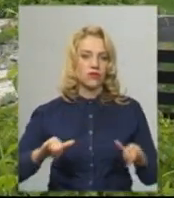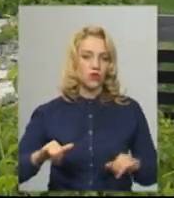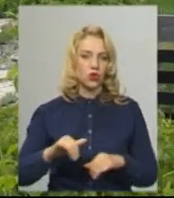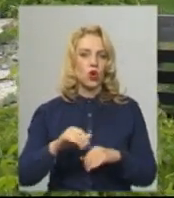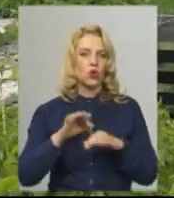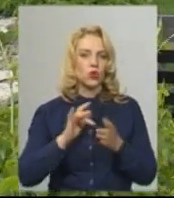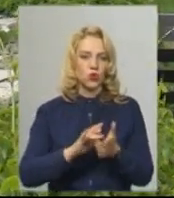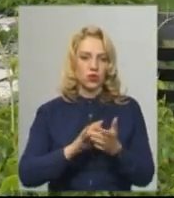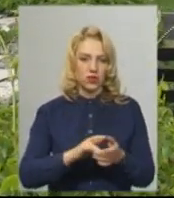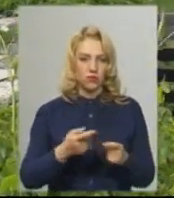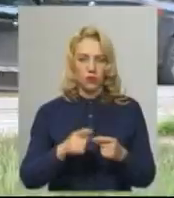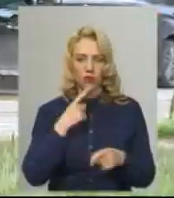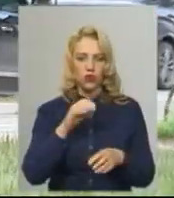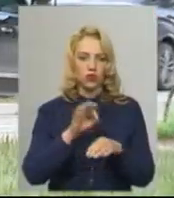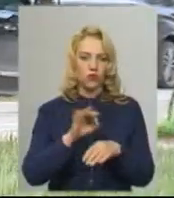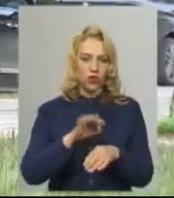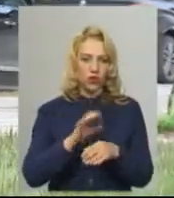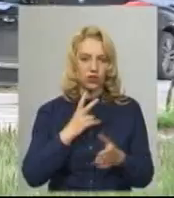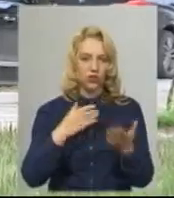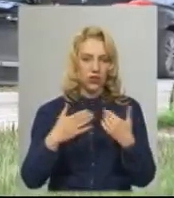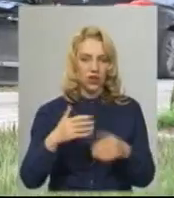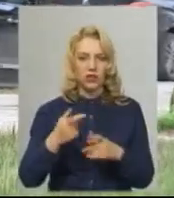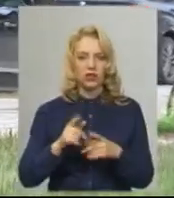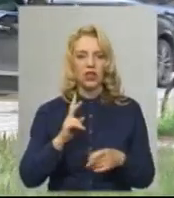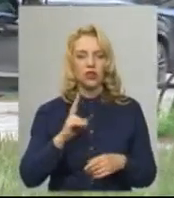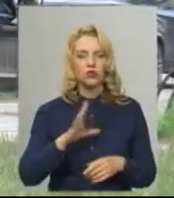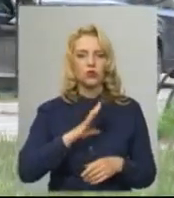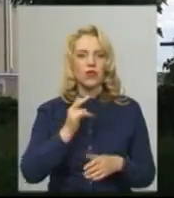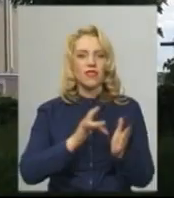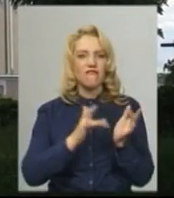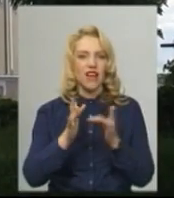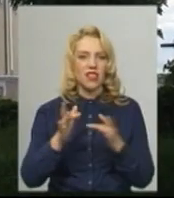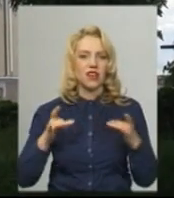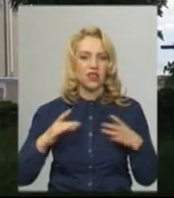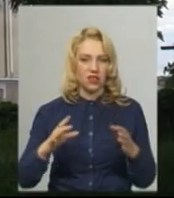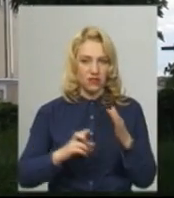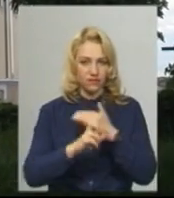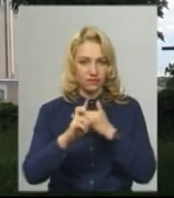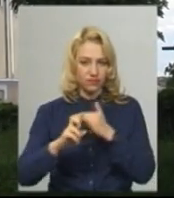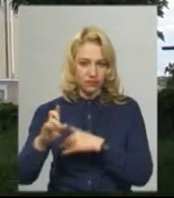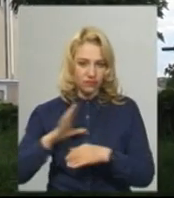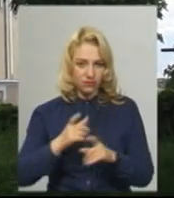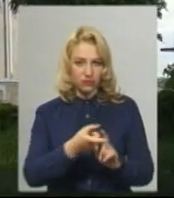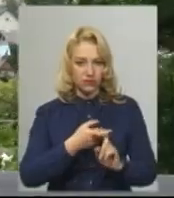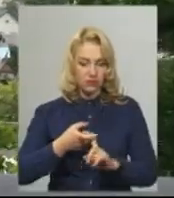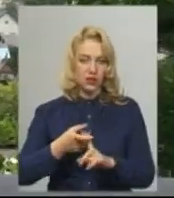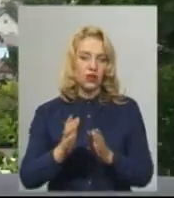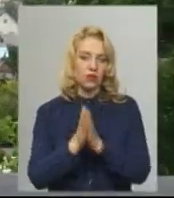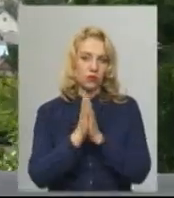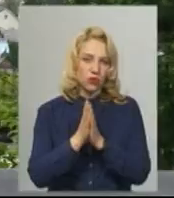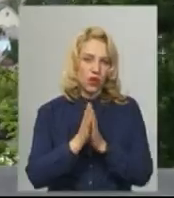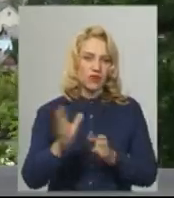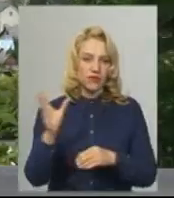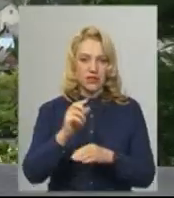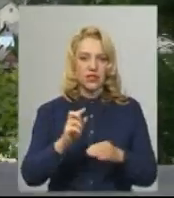Савчук припускає, хворіють контактні особи, інфікованих ще на Великдень краян. Тому, каже, надіслали рекомендаційного листа Духовній раді з проханням проводити